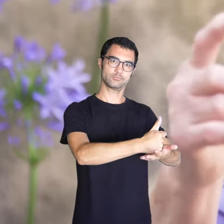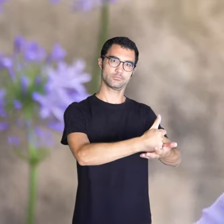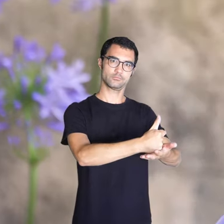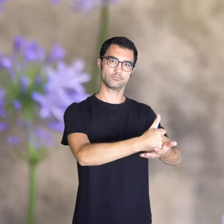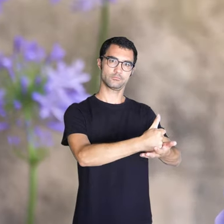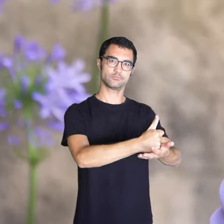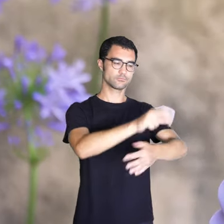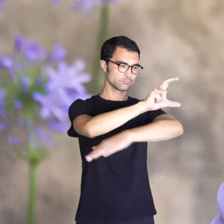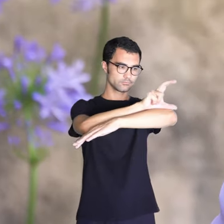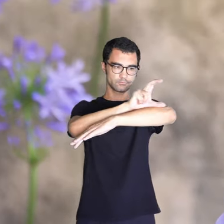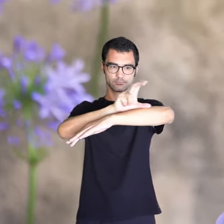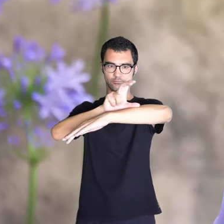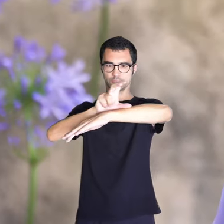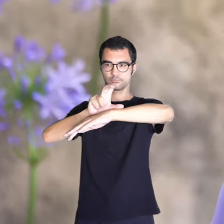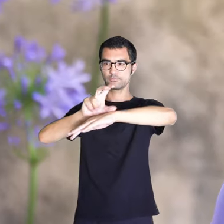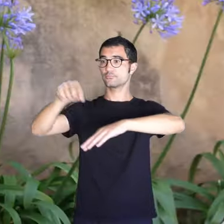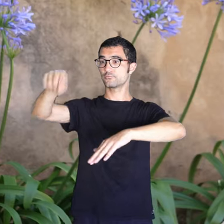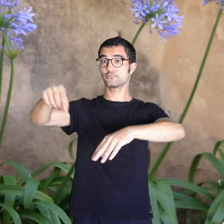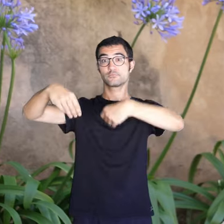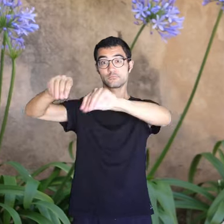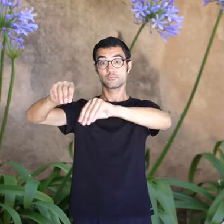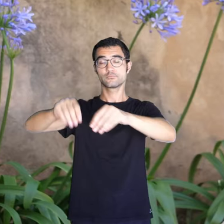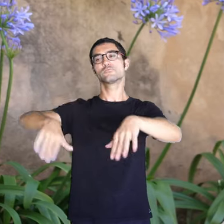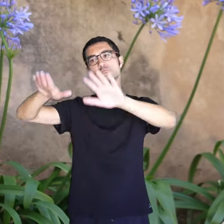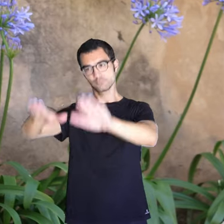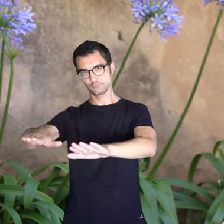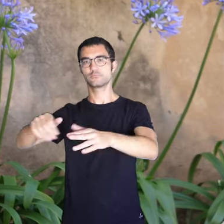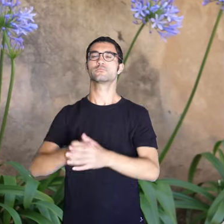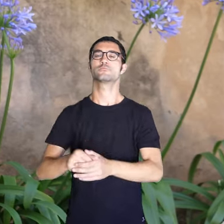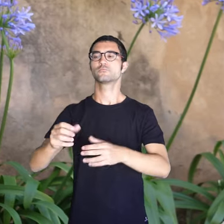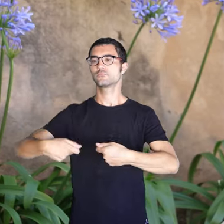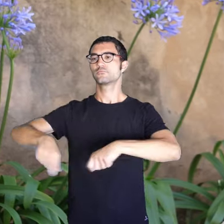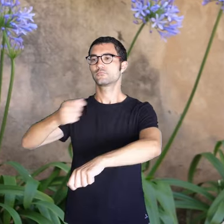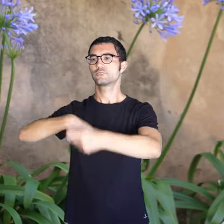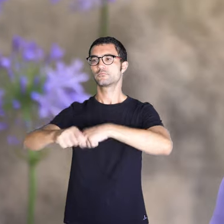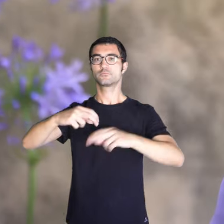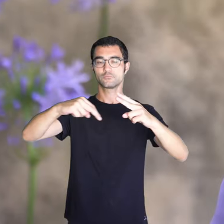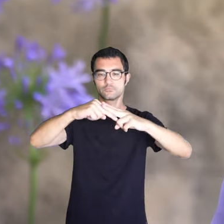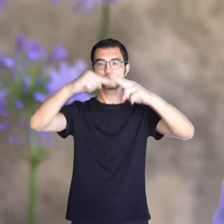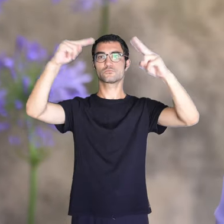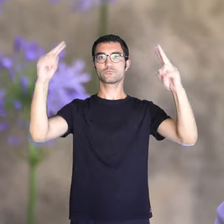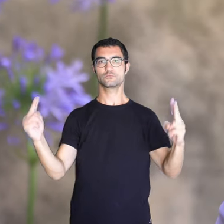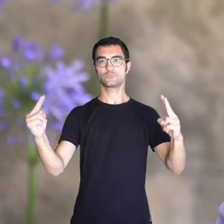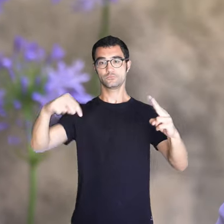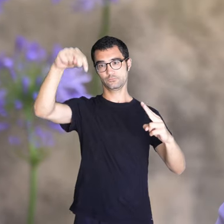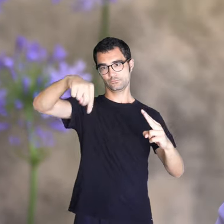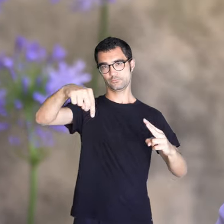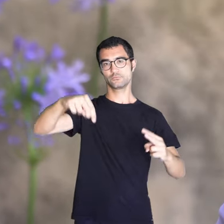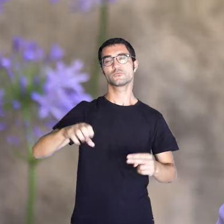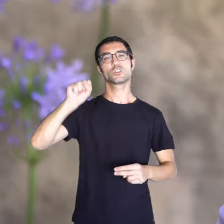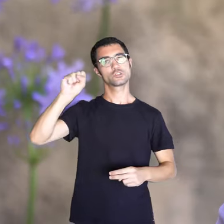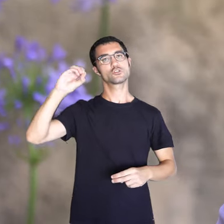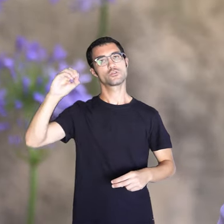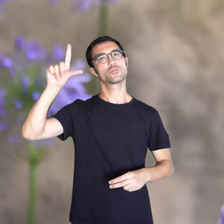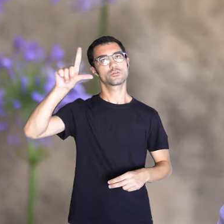fins a la pescateria. La pescateria de Montespontes, Solló. La venedora de peix ho vaig